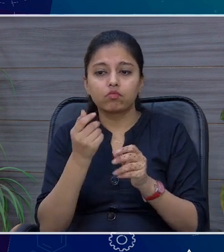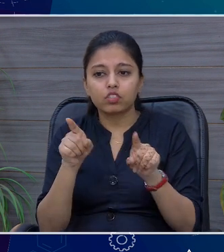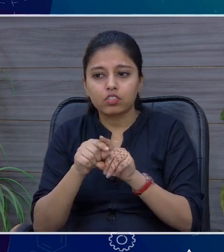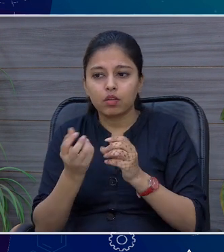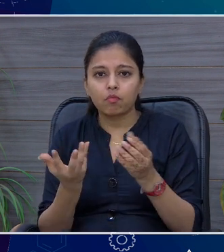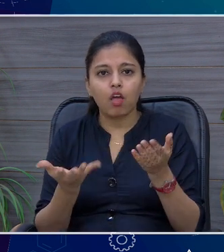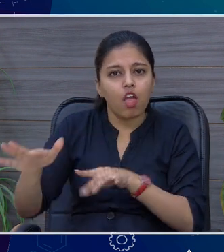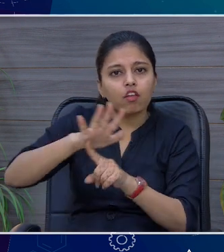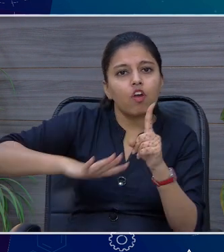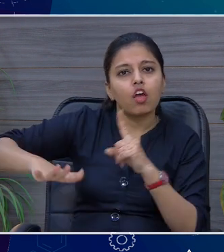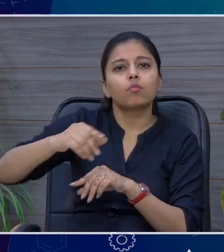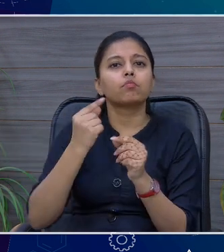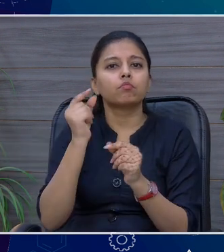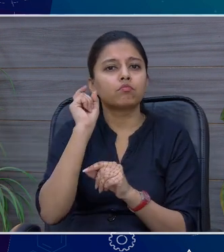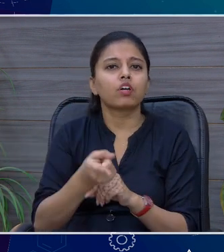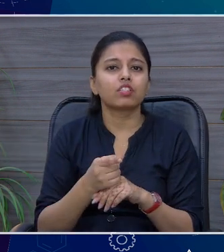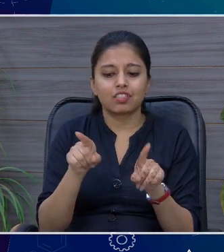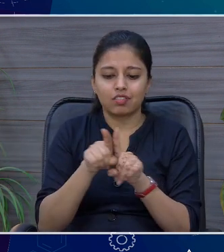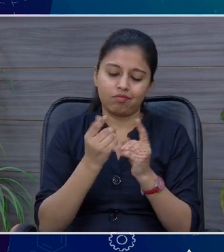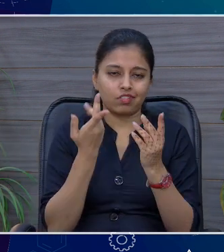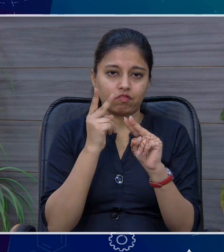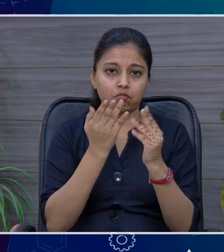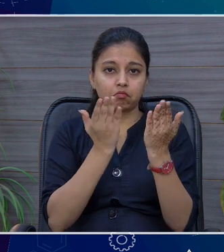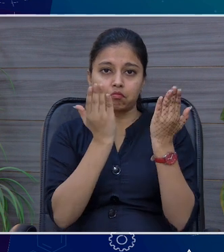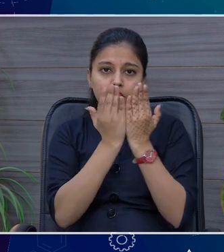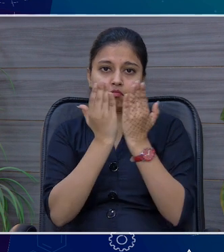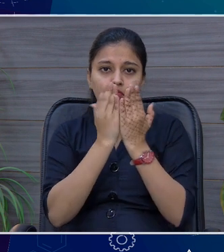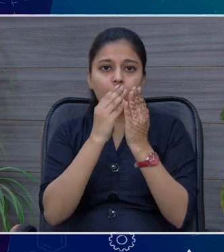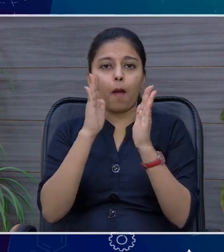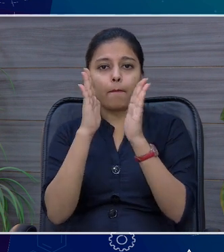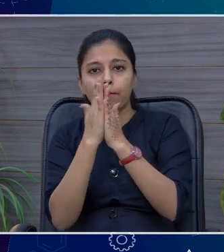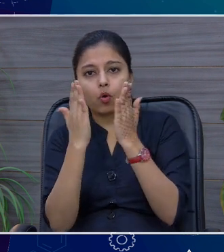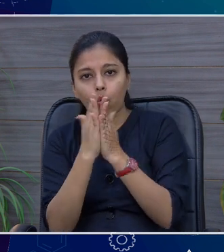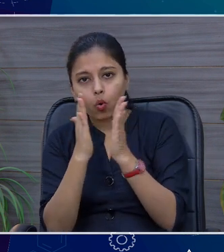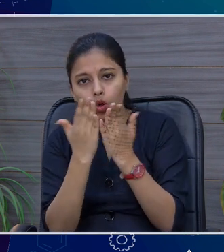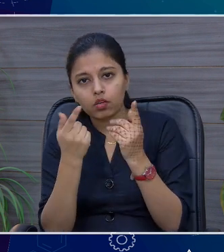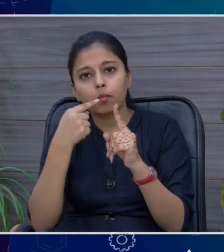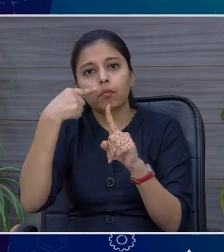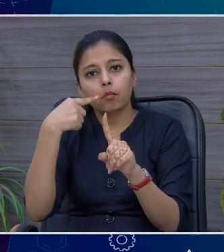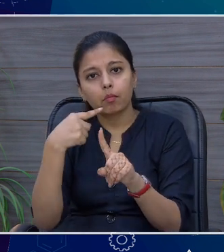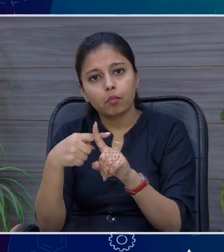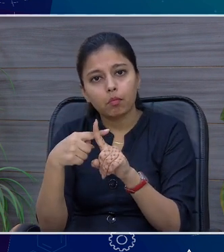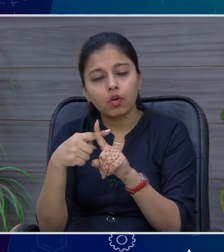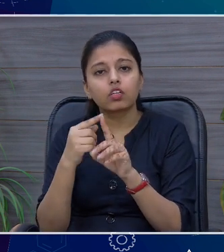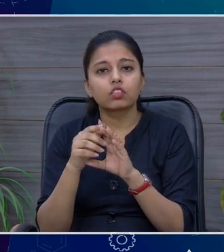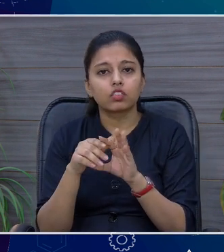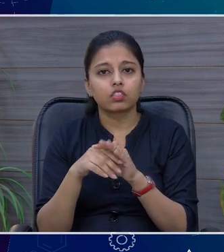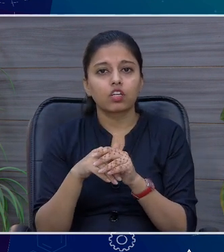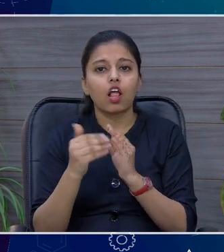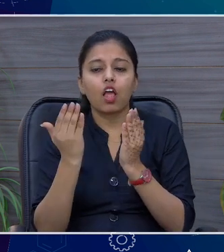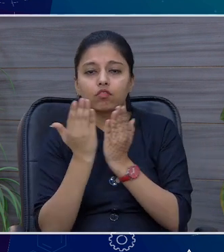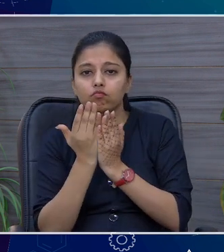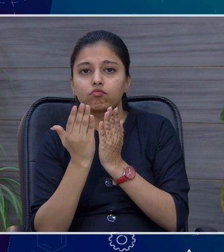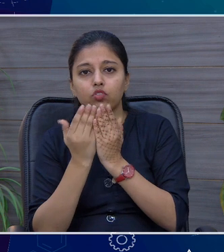उनको अगर पढ़ाई की बाद करो तो जैसे किताबों के लाब अच्छा है भी पैंटरमिक में हमने काफी वर्चुली हमने जैसे एजुकेशन